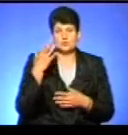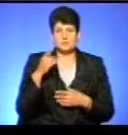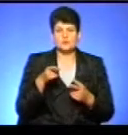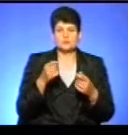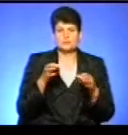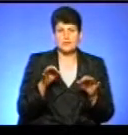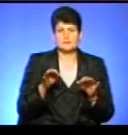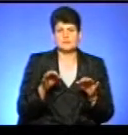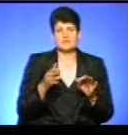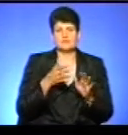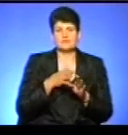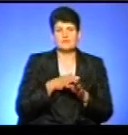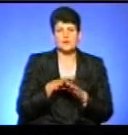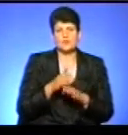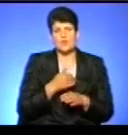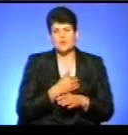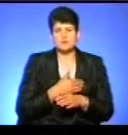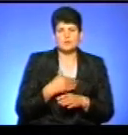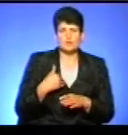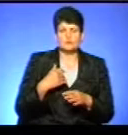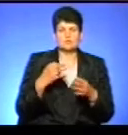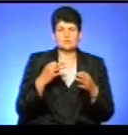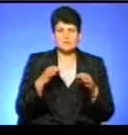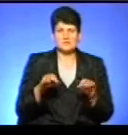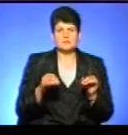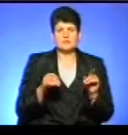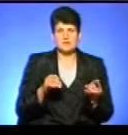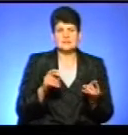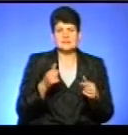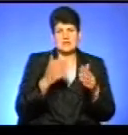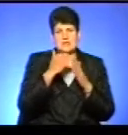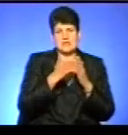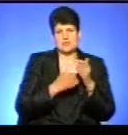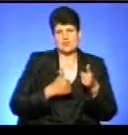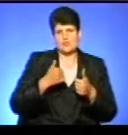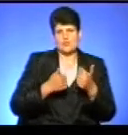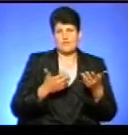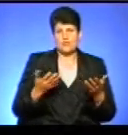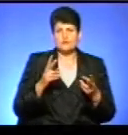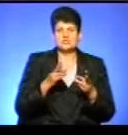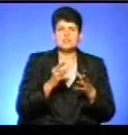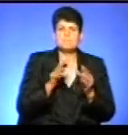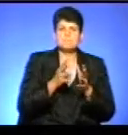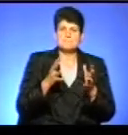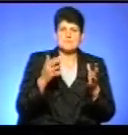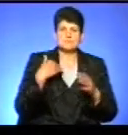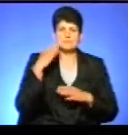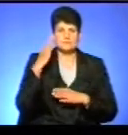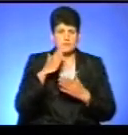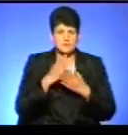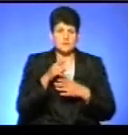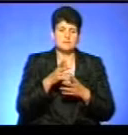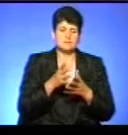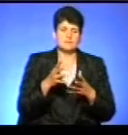допускаємо до реалізації не за бажанням, хочемо чи не хочемо, ми допускаємо за реалізацію вже за рейтингової системи. Тобто чим більше голосів набрало, тому